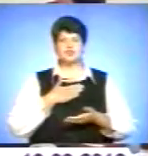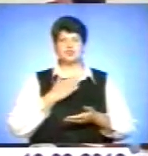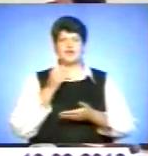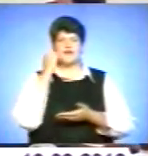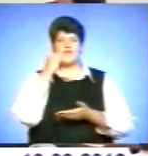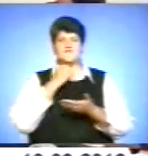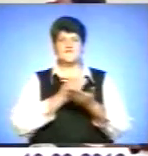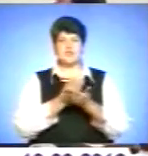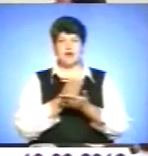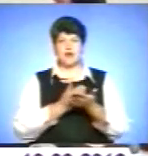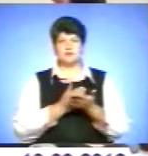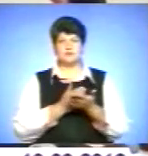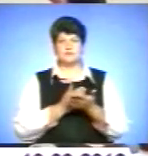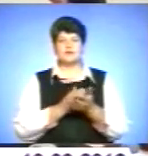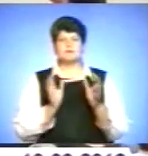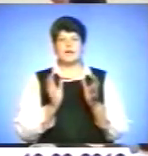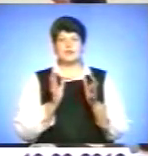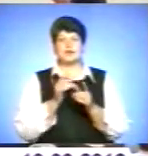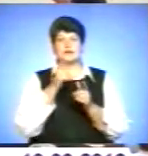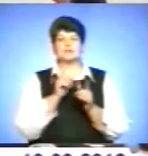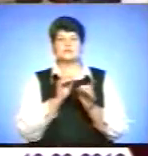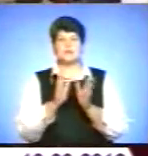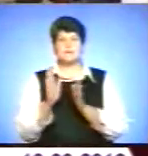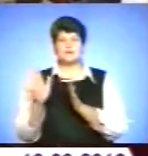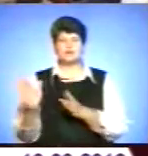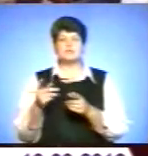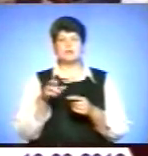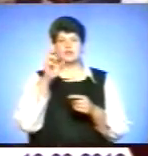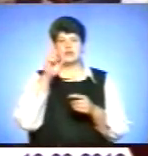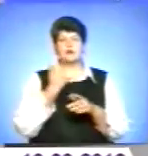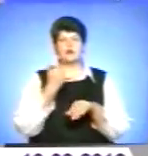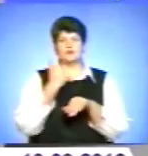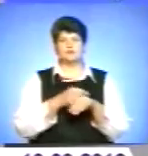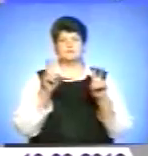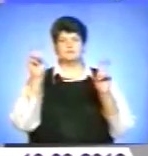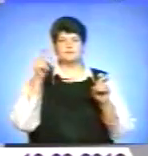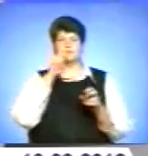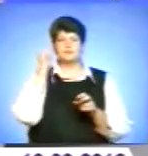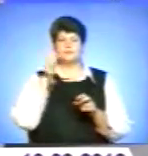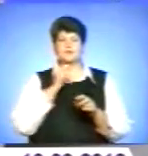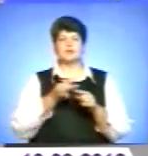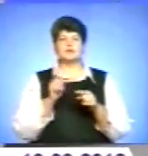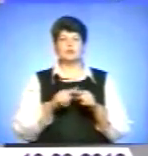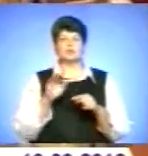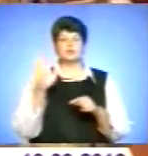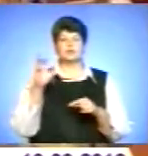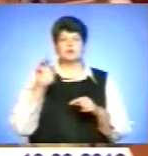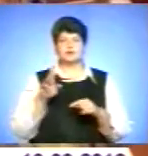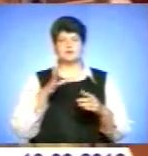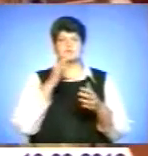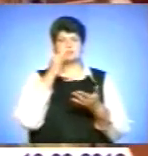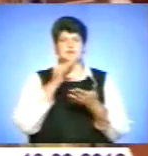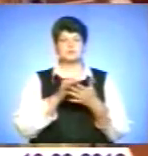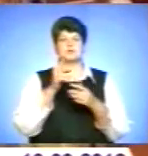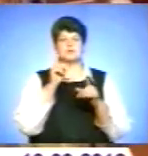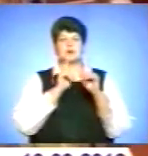Збереження стабільності в державі сьогодні є однією з найважливіших тем для України. На цьому Віктор Янукович наголосив під час наради з